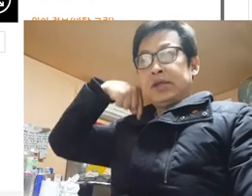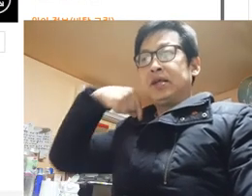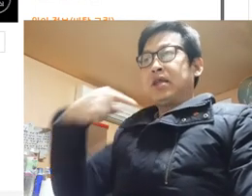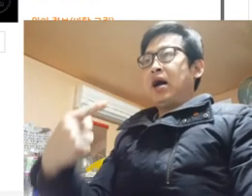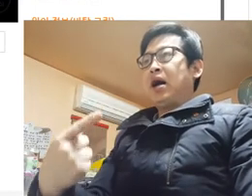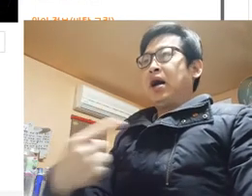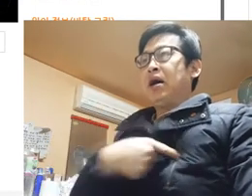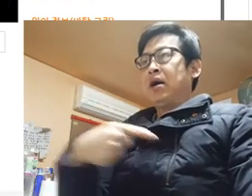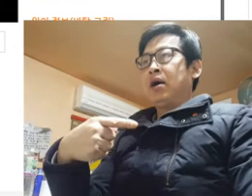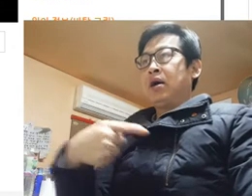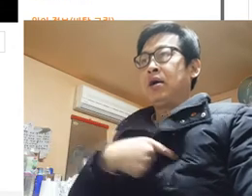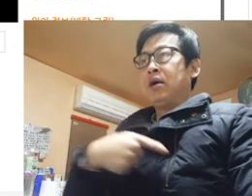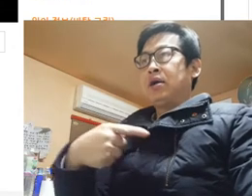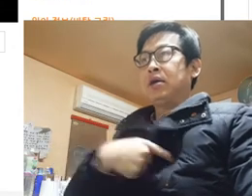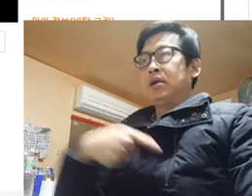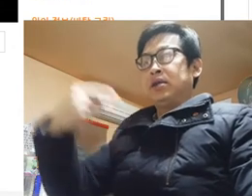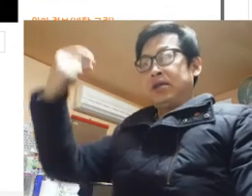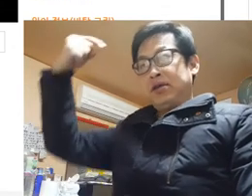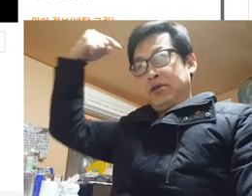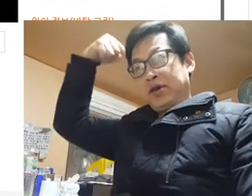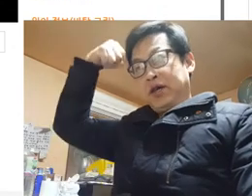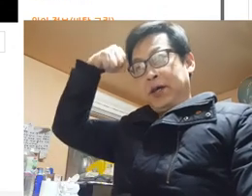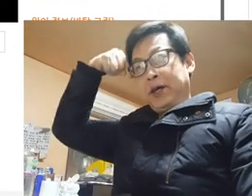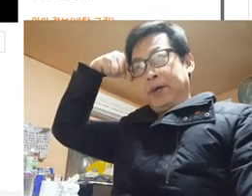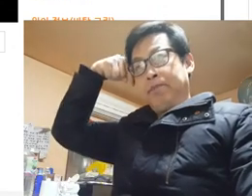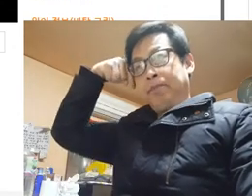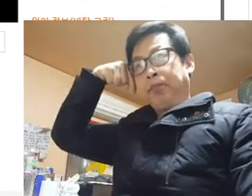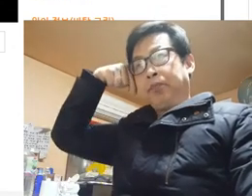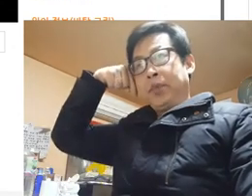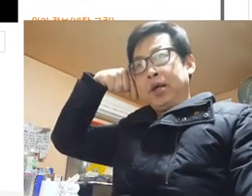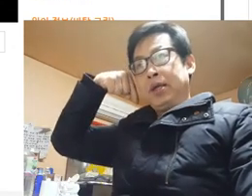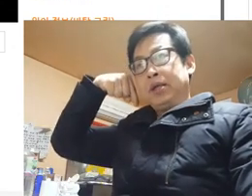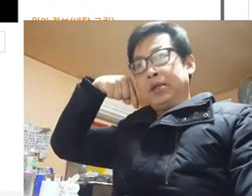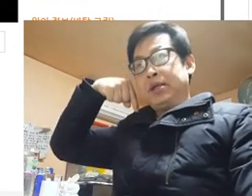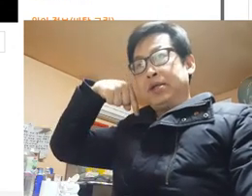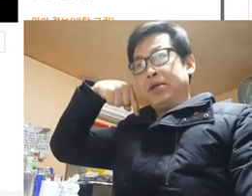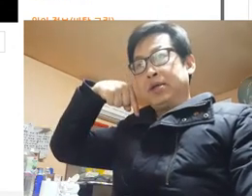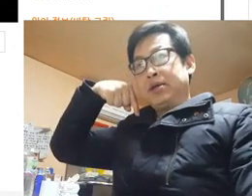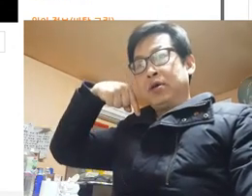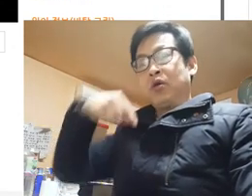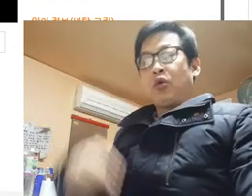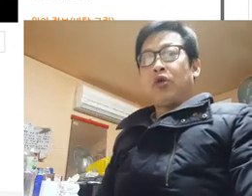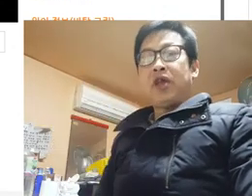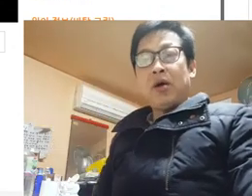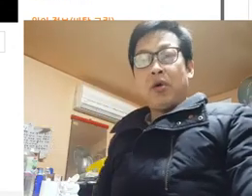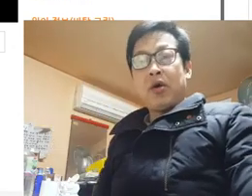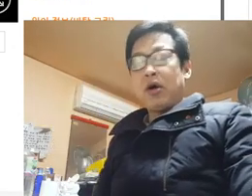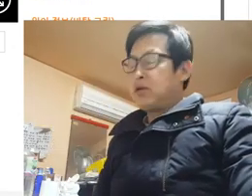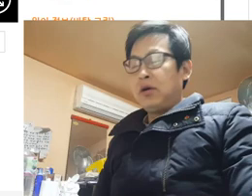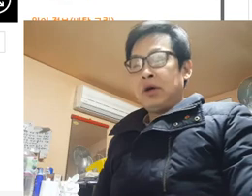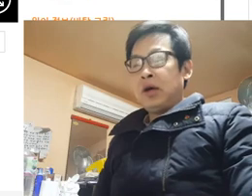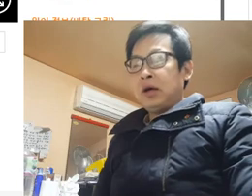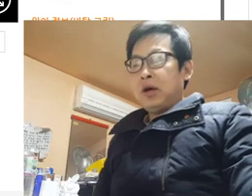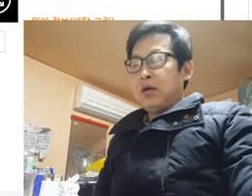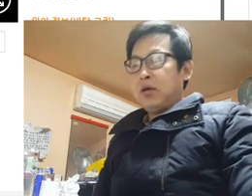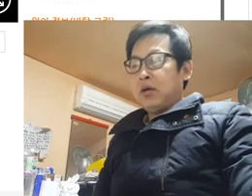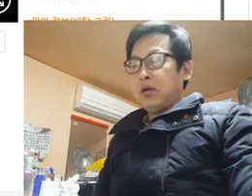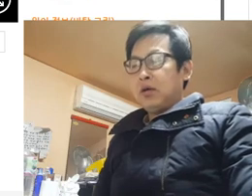싫다 싫은 느낌 싫증 권태가 뭐라고 하죠